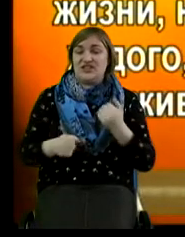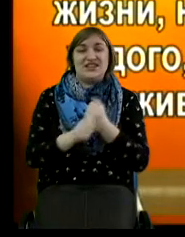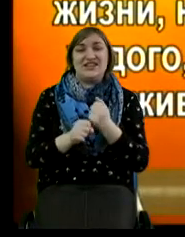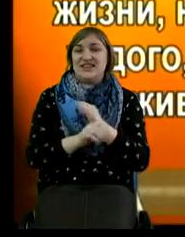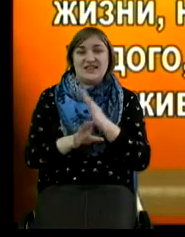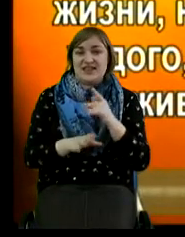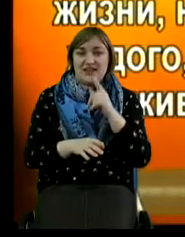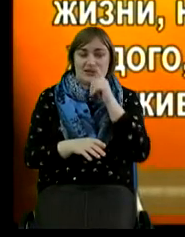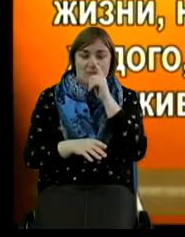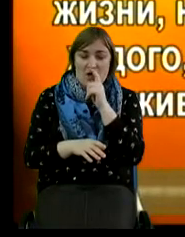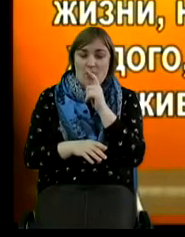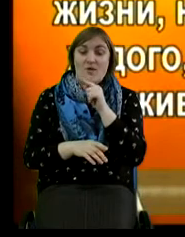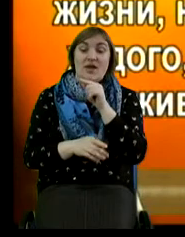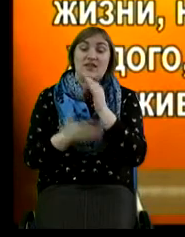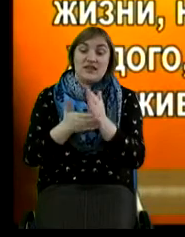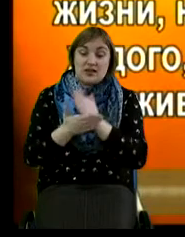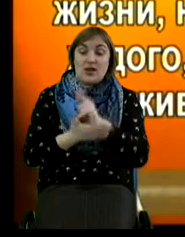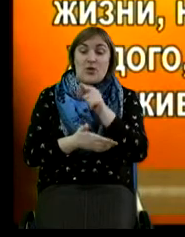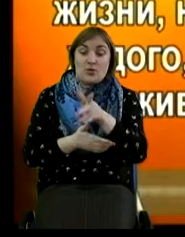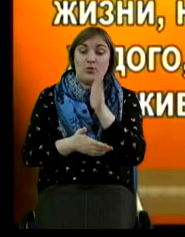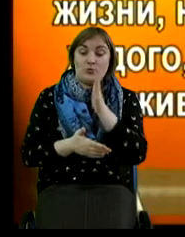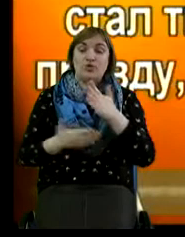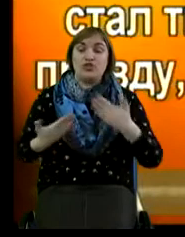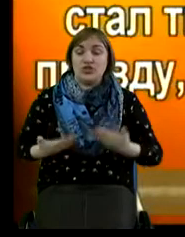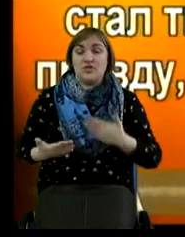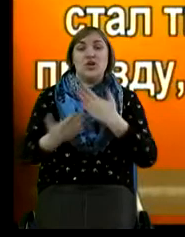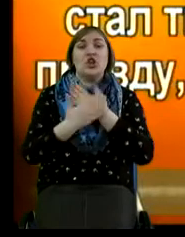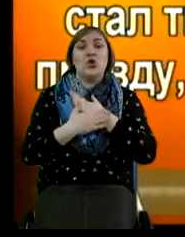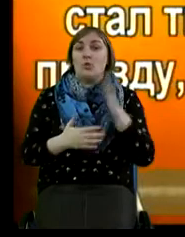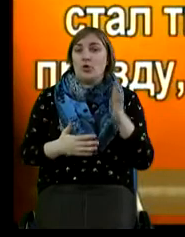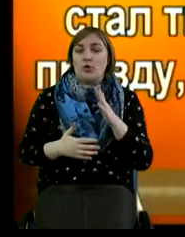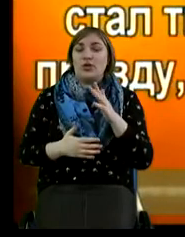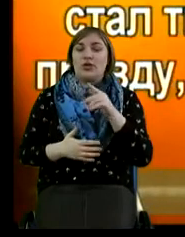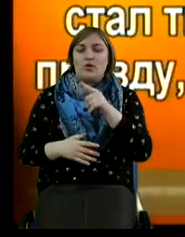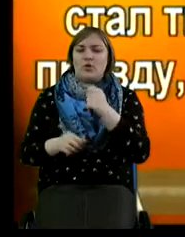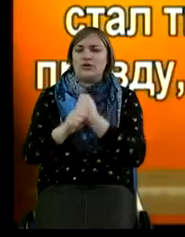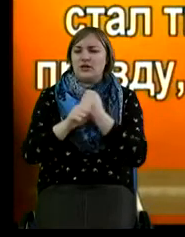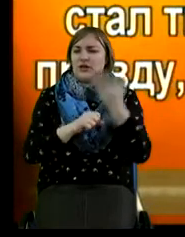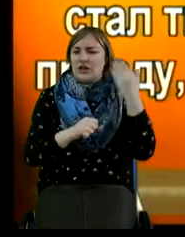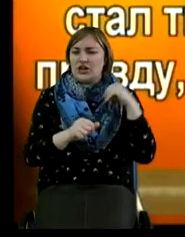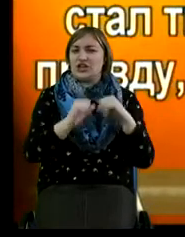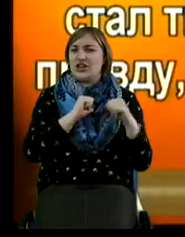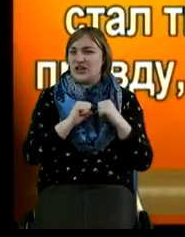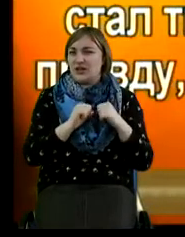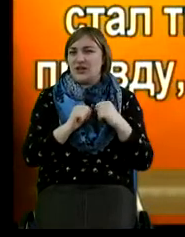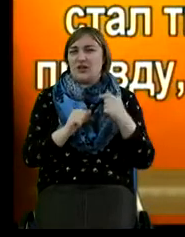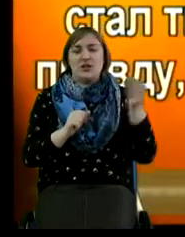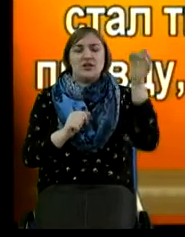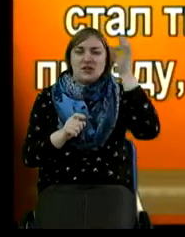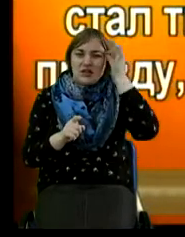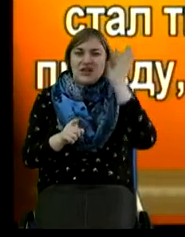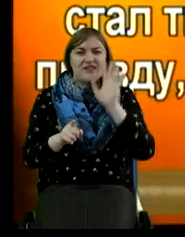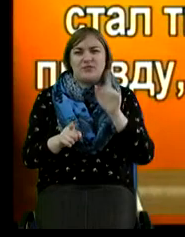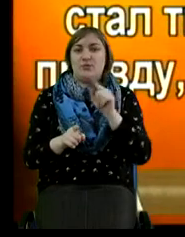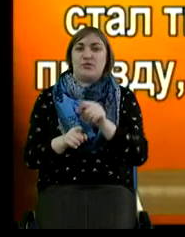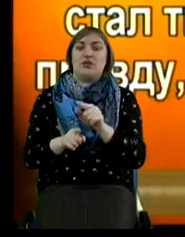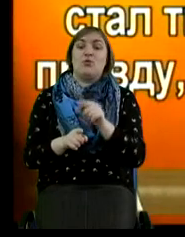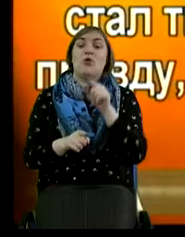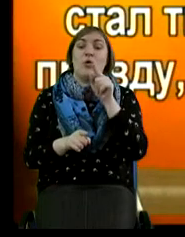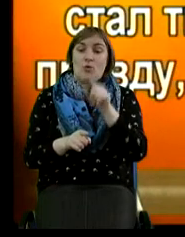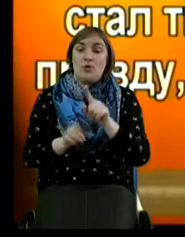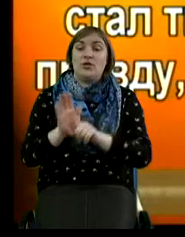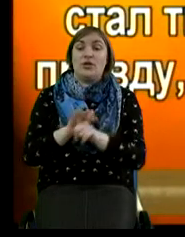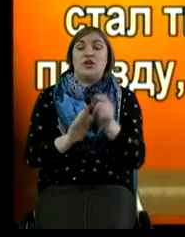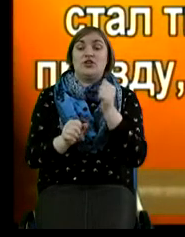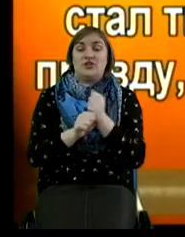то он будет жив, не умрет. Ни один из грехов его, какие он сделал, не поминаются ему. Он стал творить